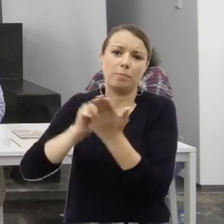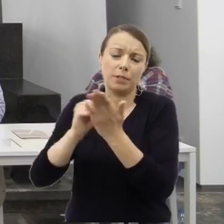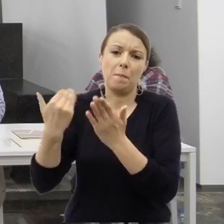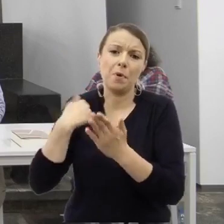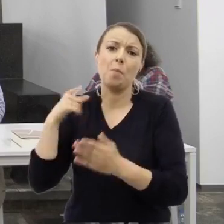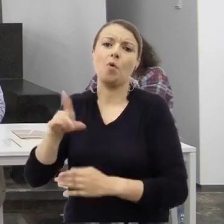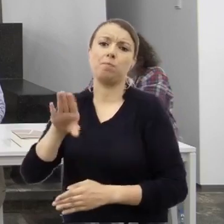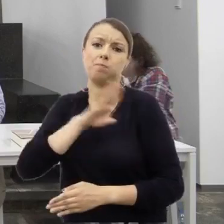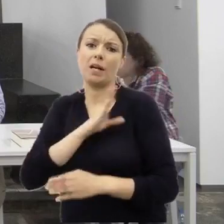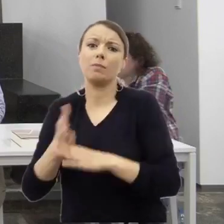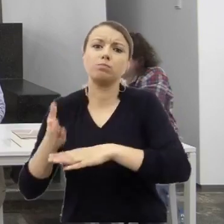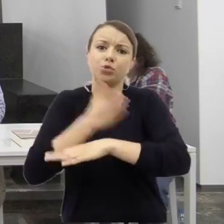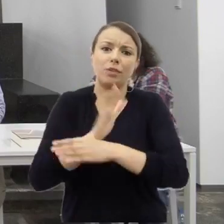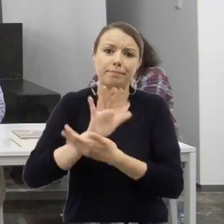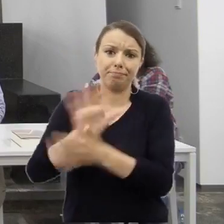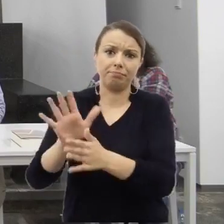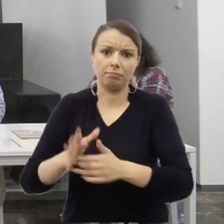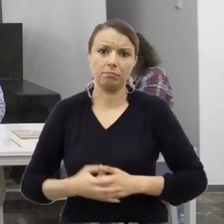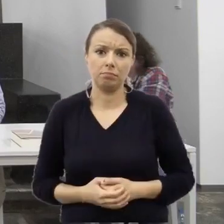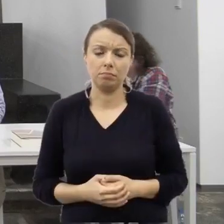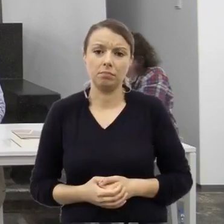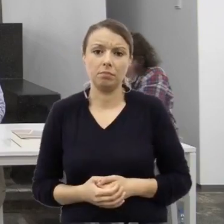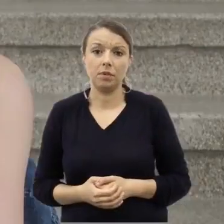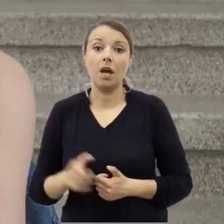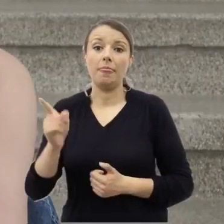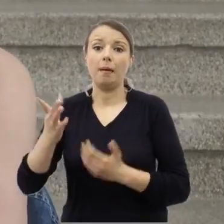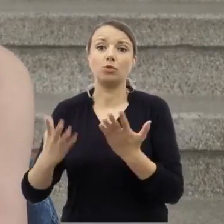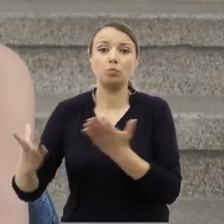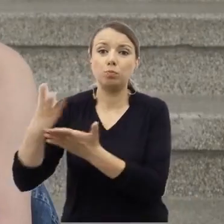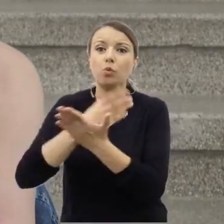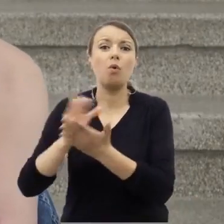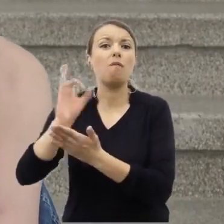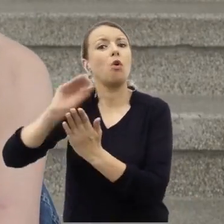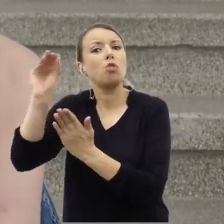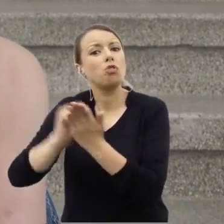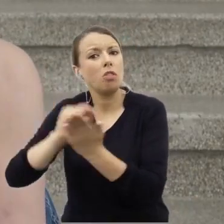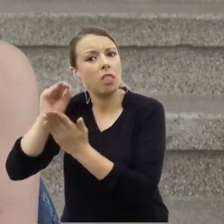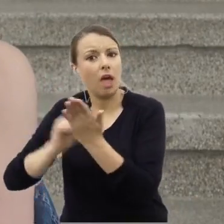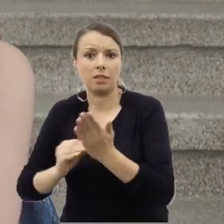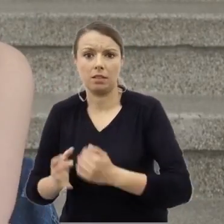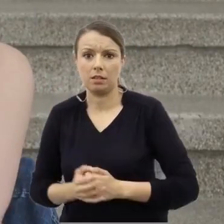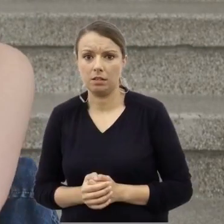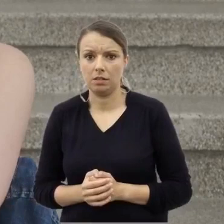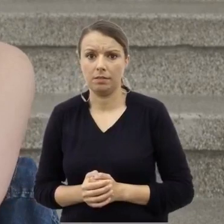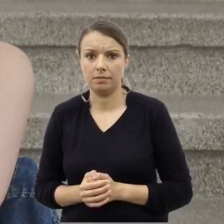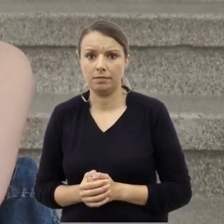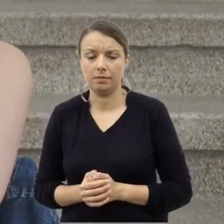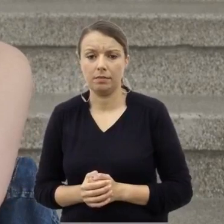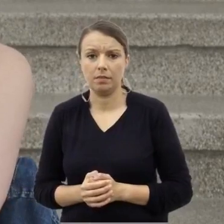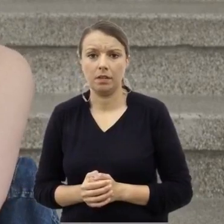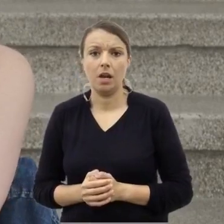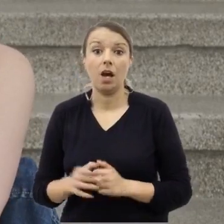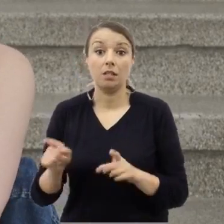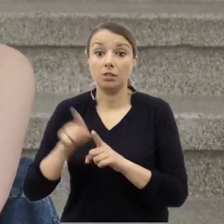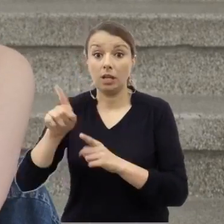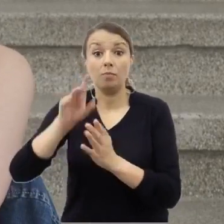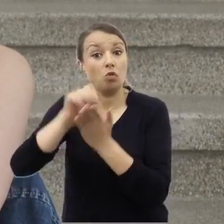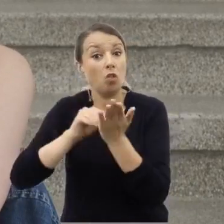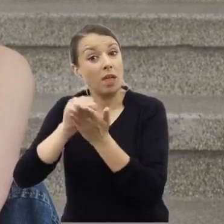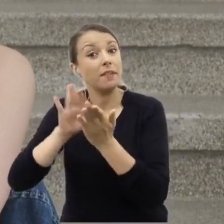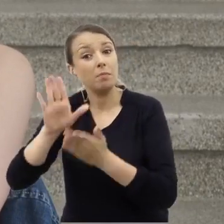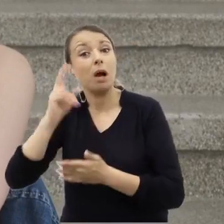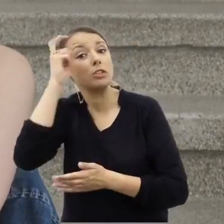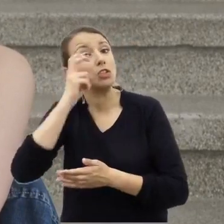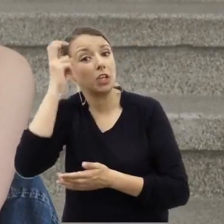ukazała i właściwie stanowi zbiór notatek, które zawierają ciekawe tezy, ale